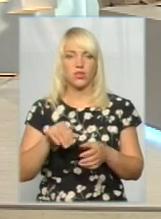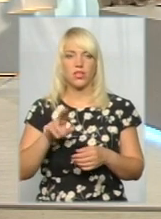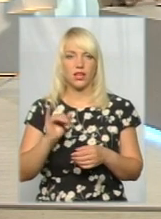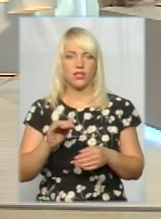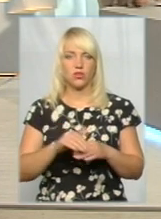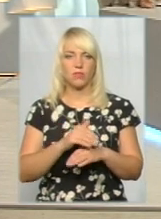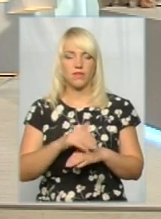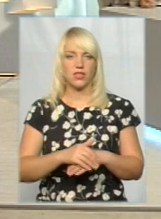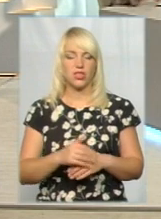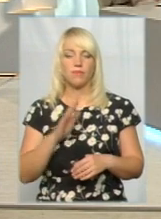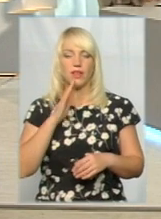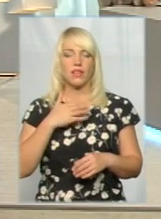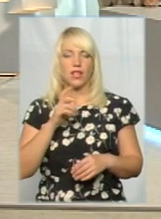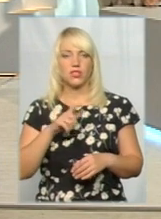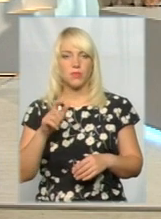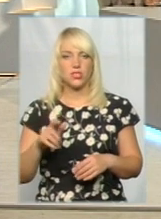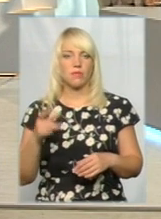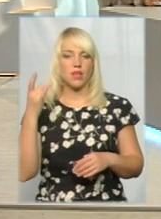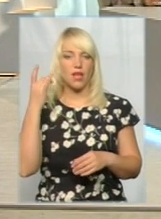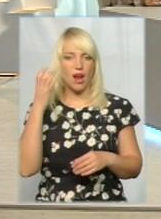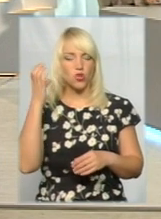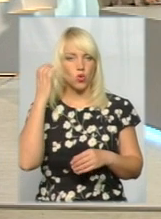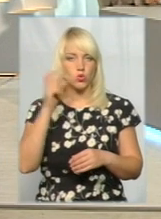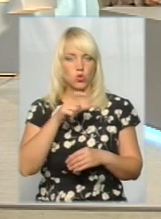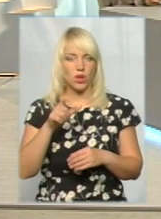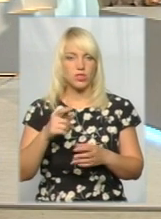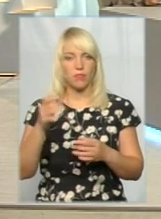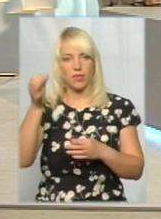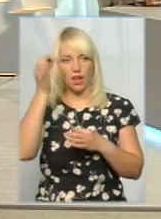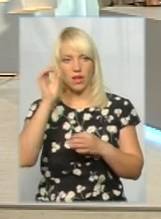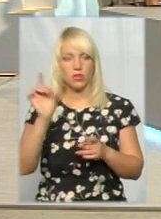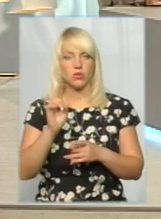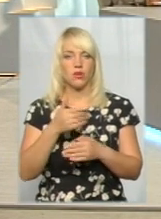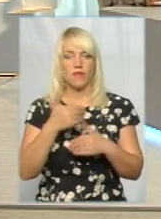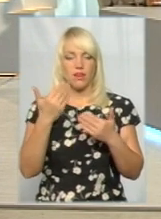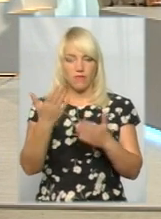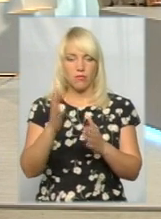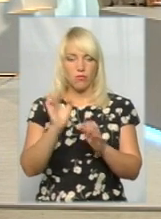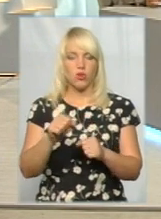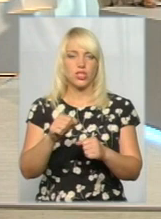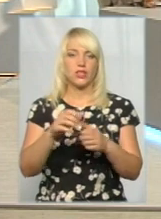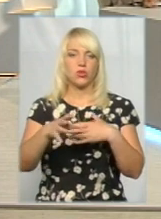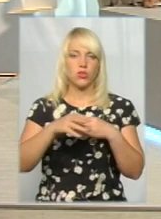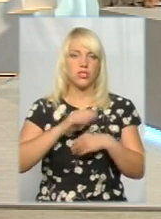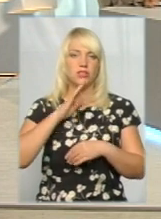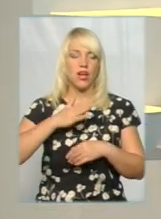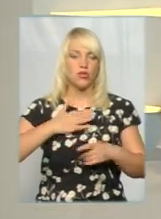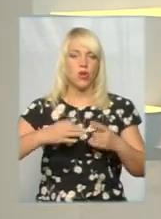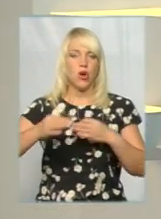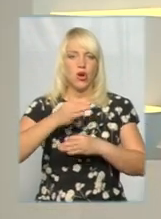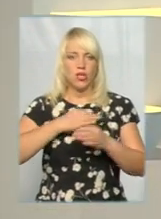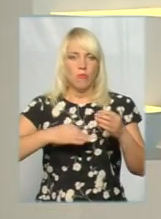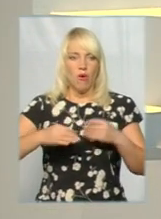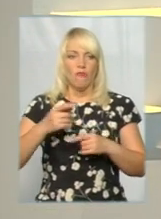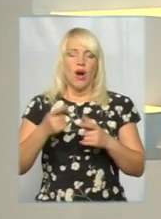Добрий вечір. А нашим глядачам і радіослухачам нагадую, що ви можете долучитись до розмови або